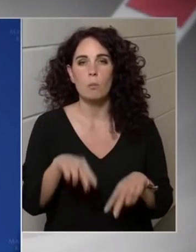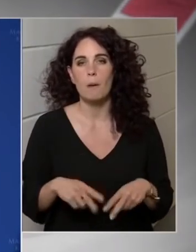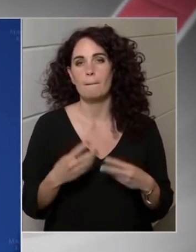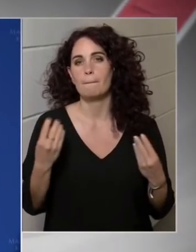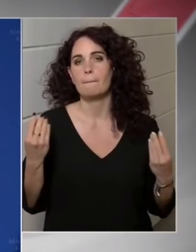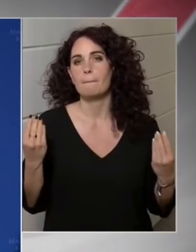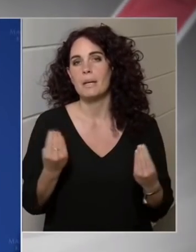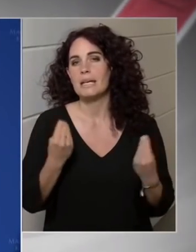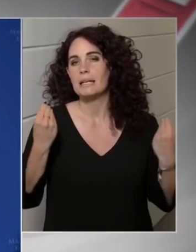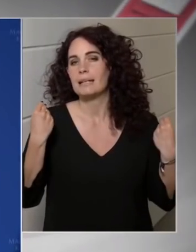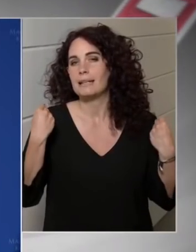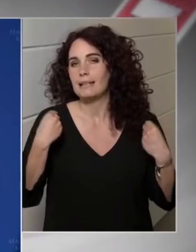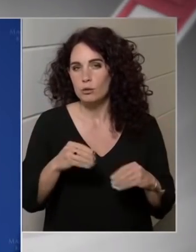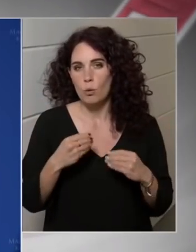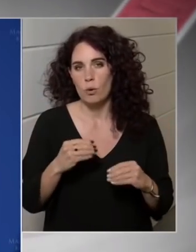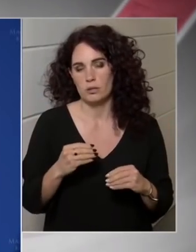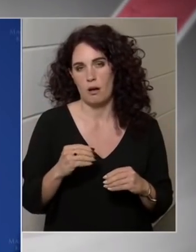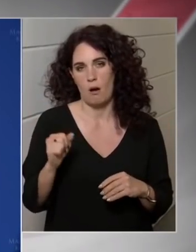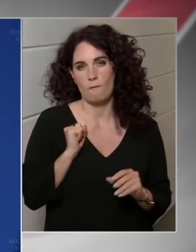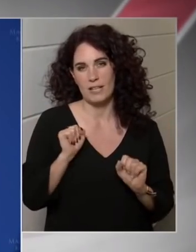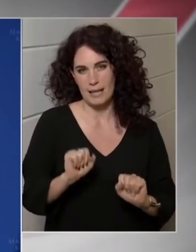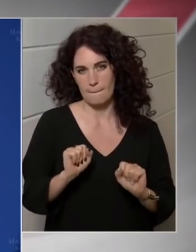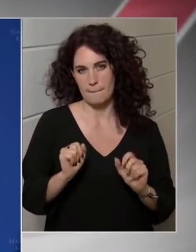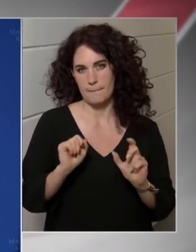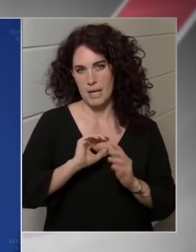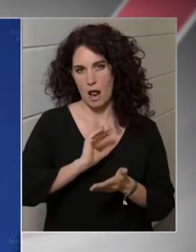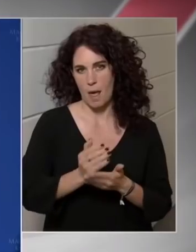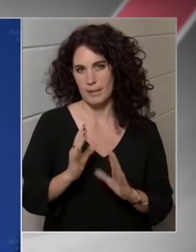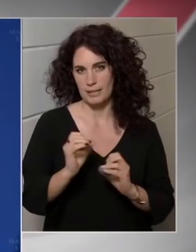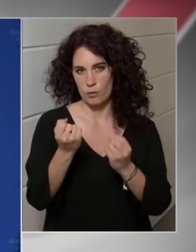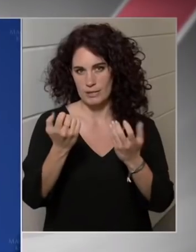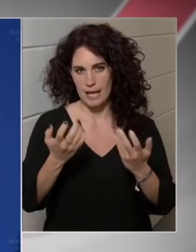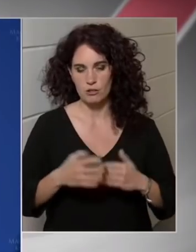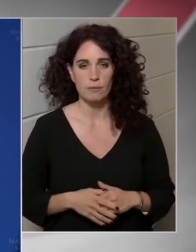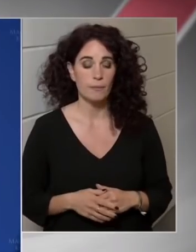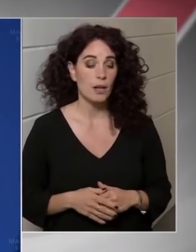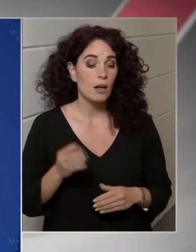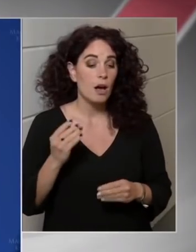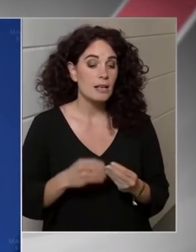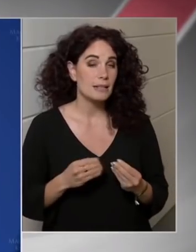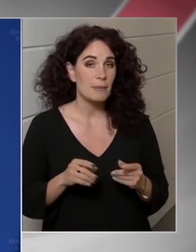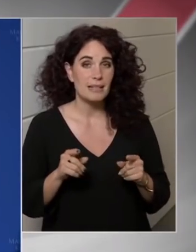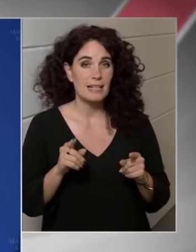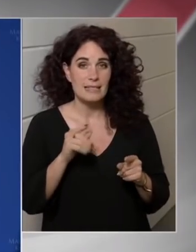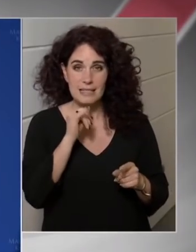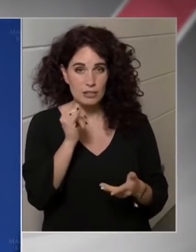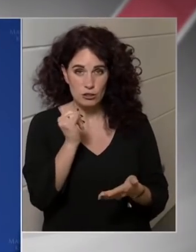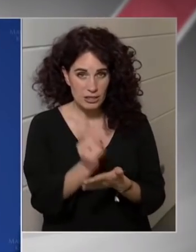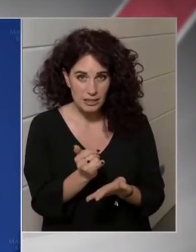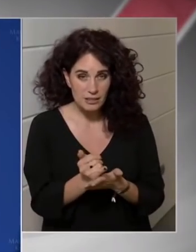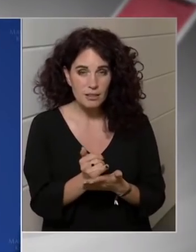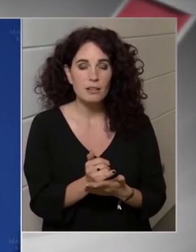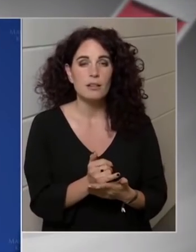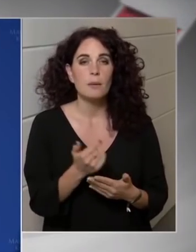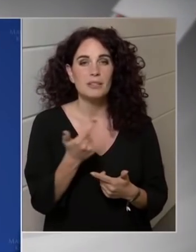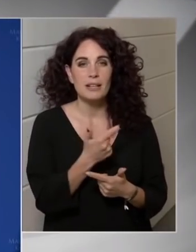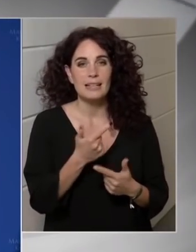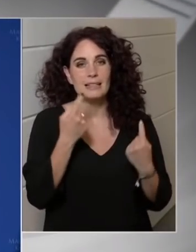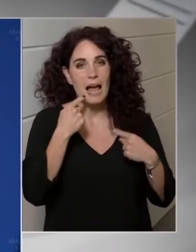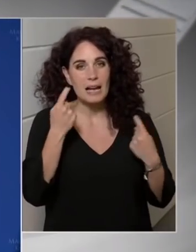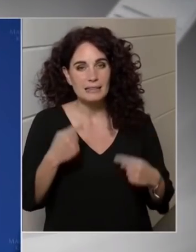indokolja a honvédelmi alap létrehozását? Azt, hogy ez nincs így, tehát mind a két állításom